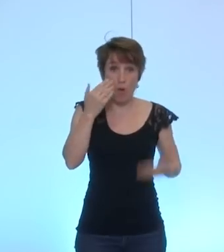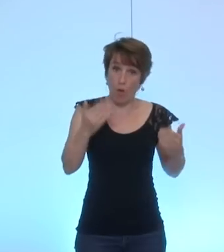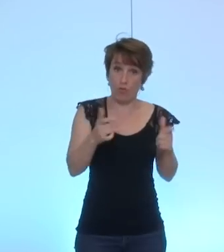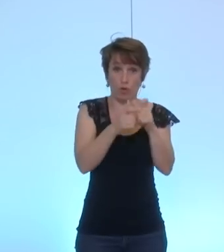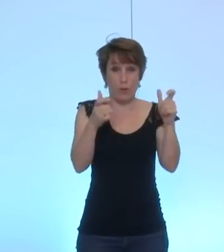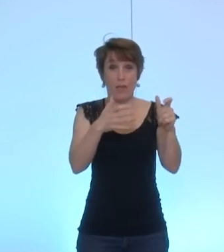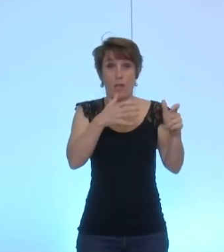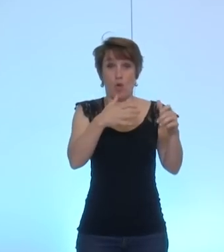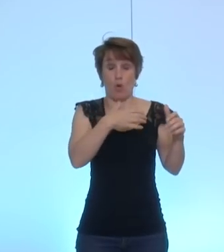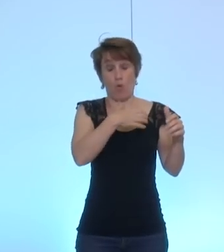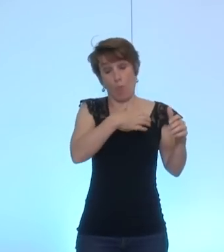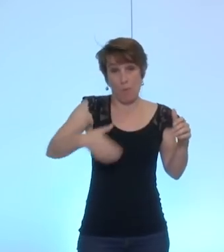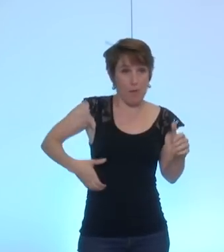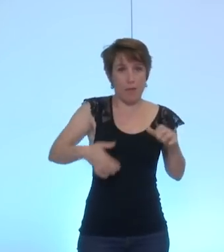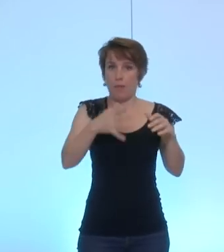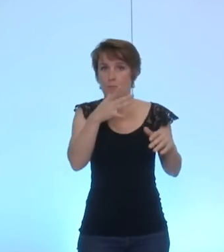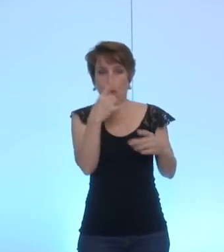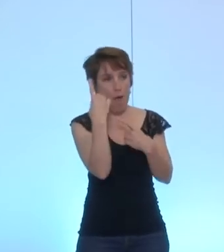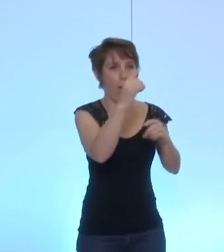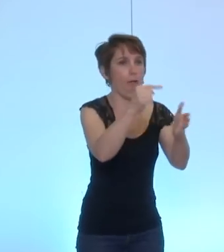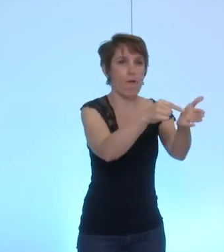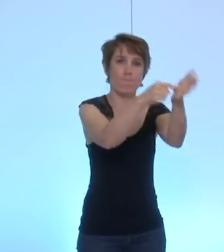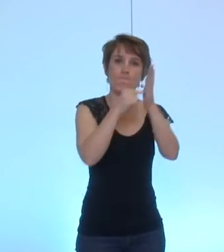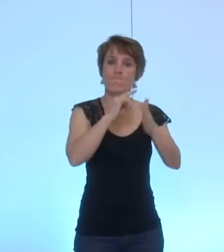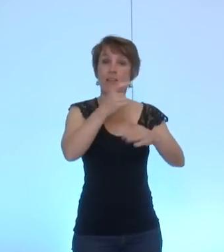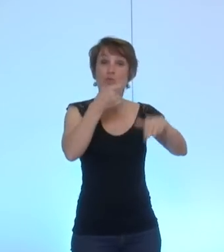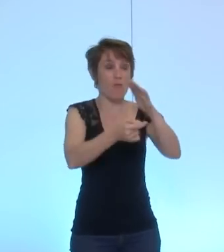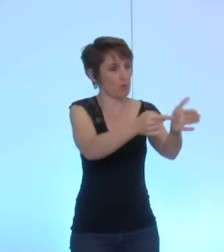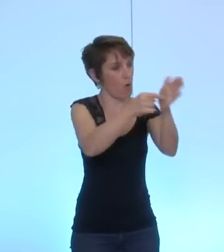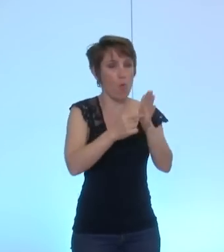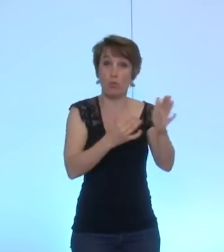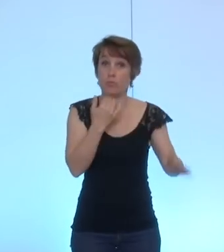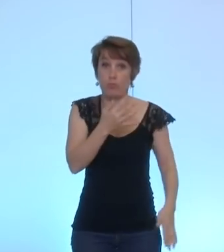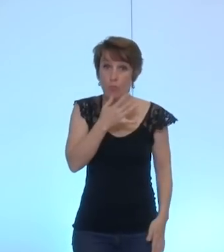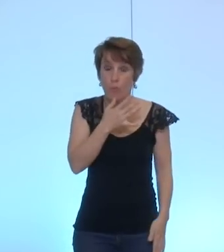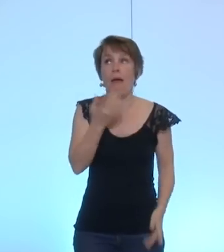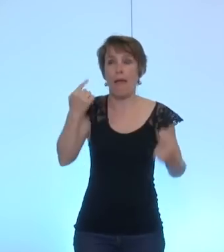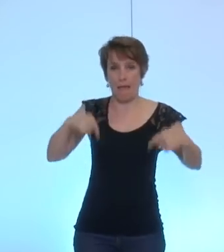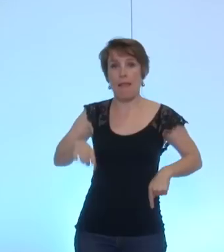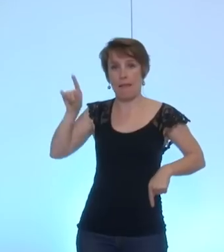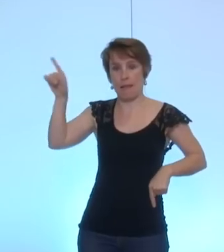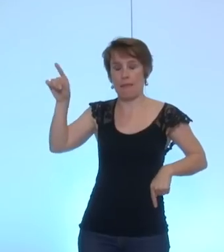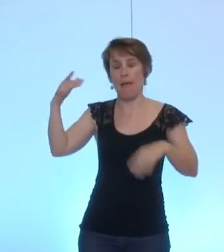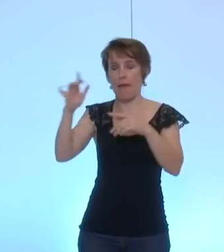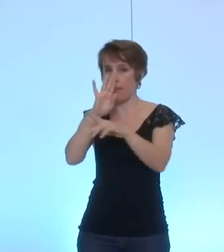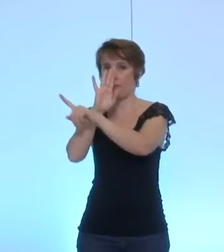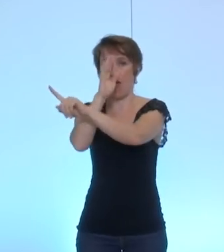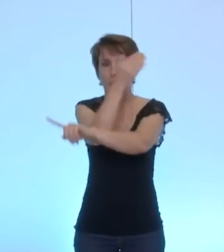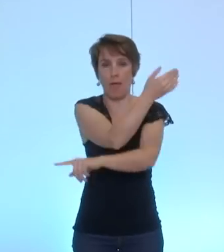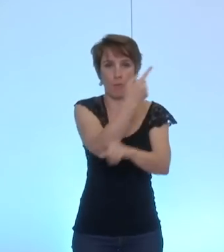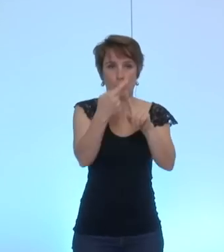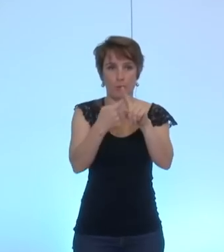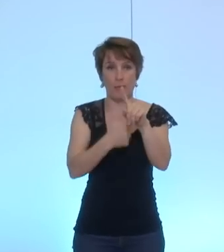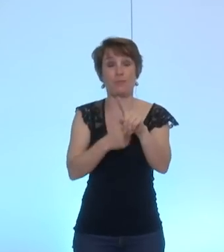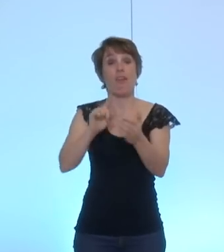demander le remboursement d'une subvention. L'État a déjà changé son approche. Il y a de moins en moins de fonds dans le fonds